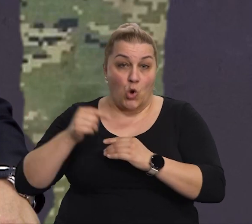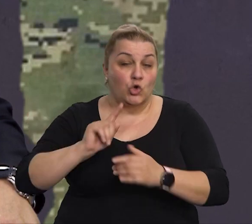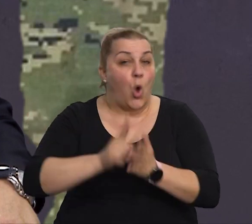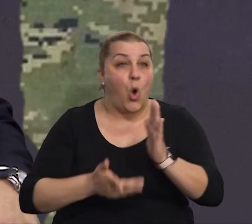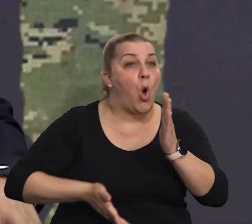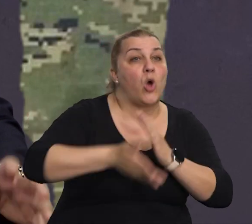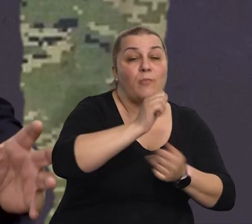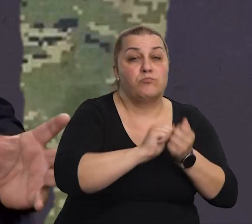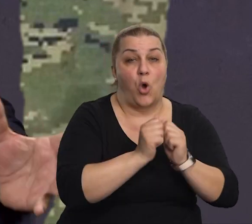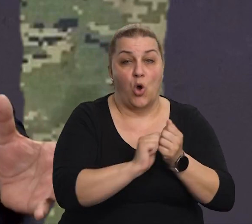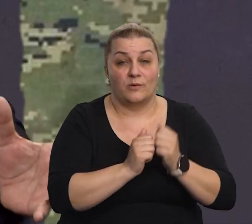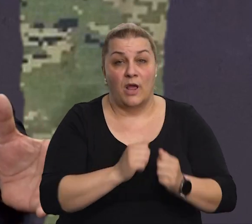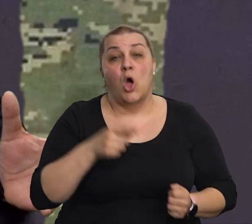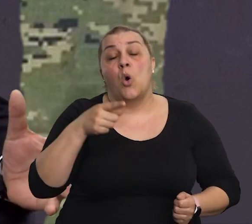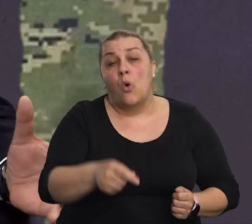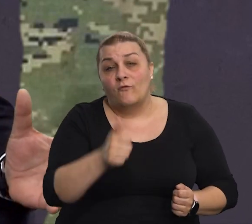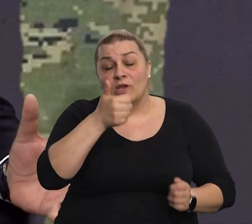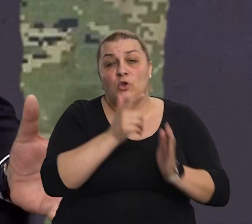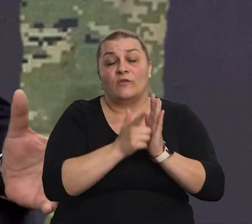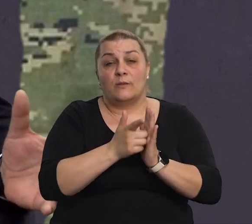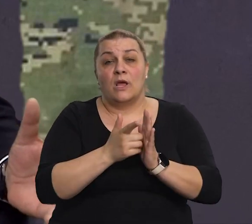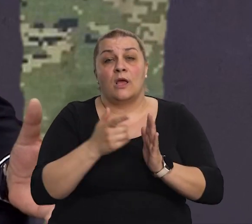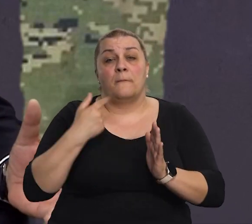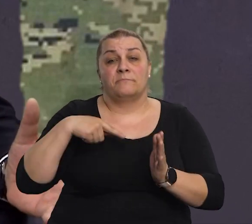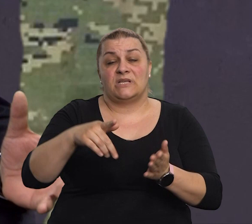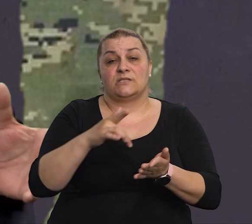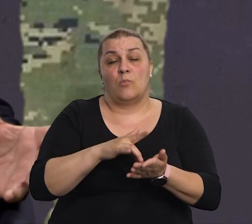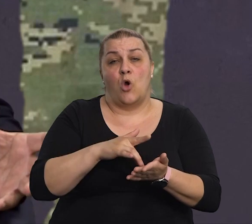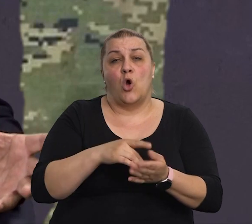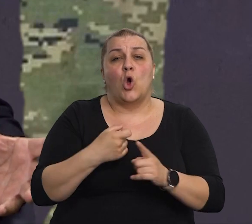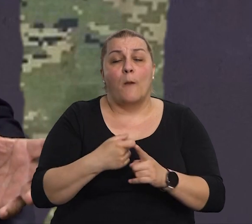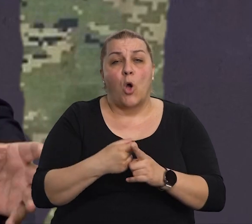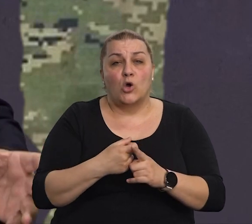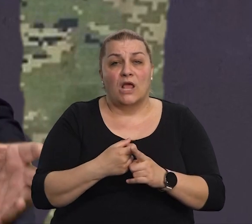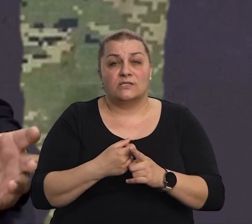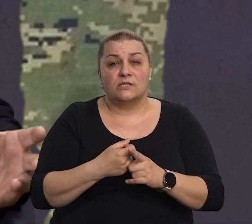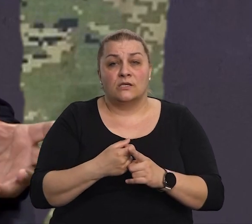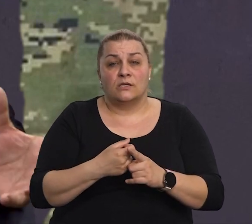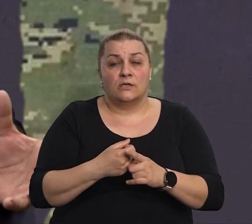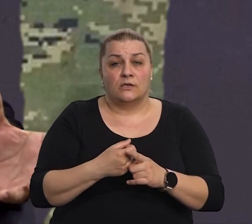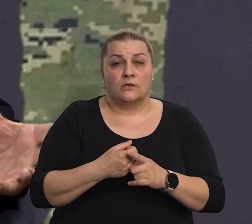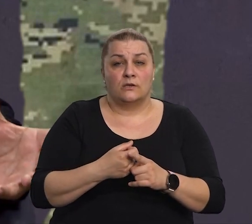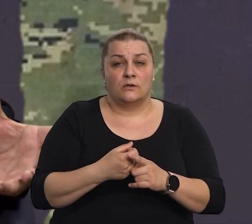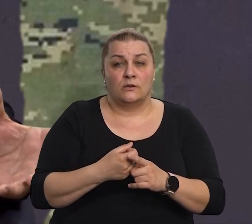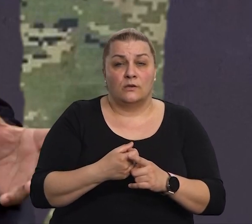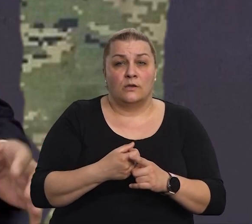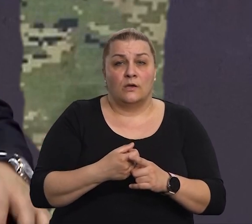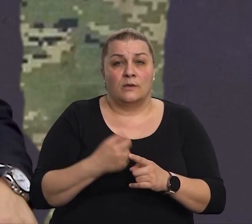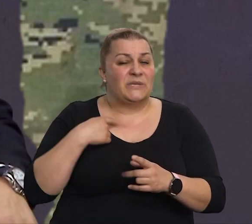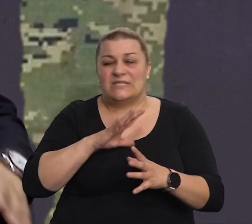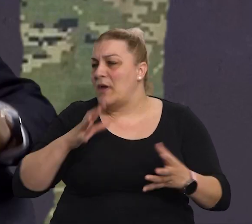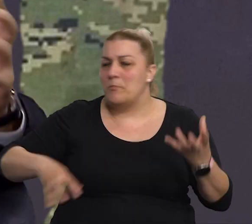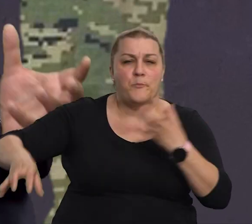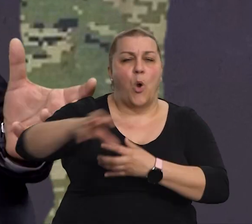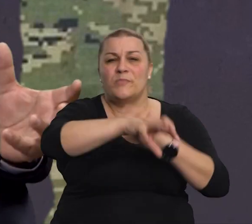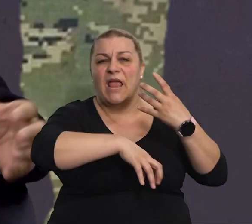smo se mi u tom jednometrinu utkusemo se u komolcu urožatu, jednu drugu, pomišljali smo se tako da